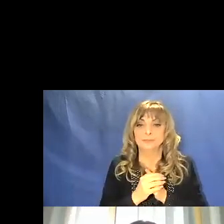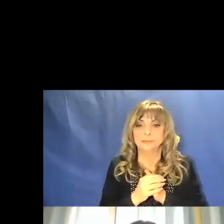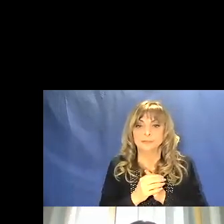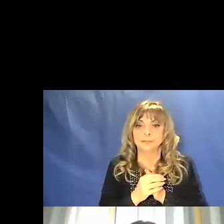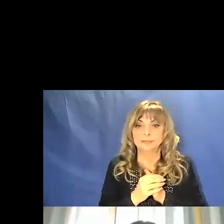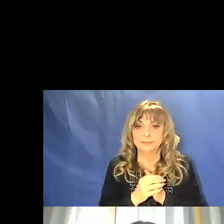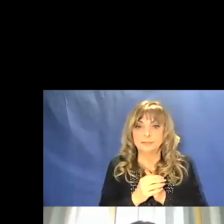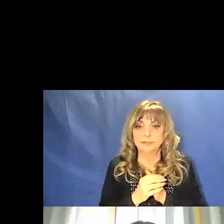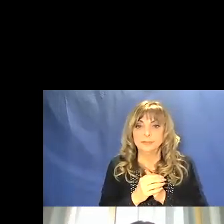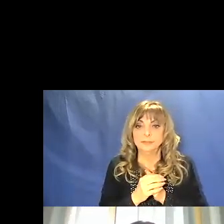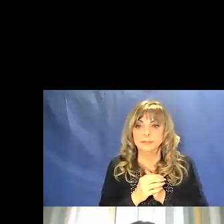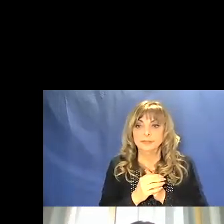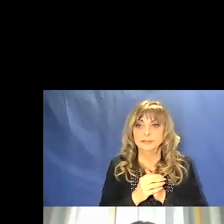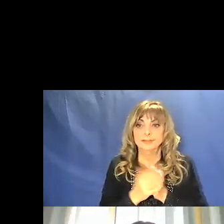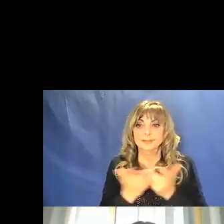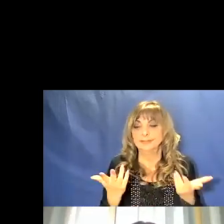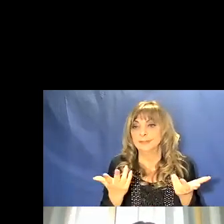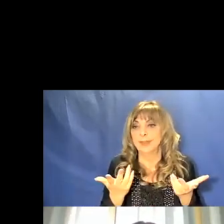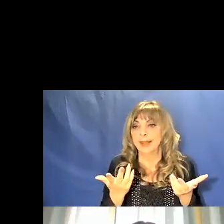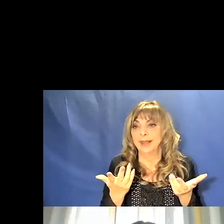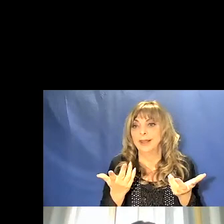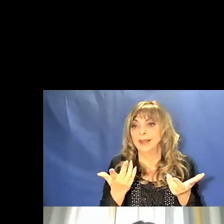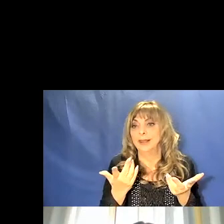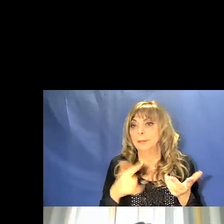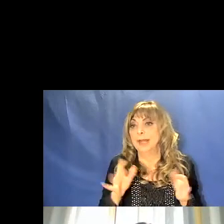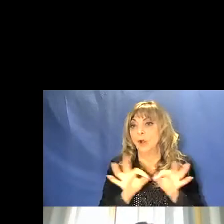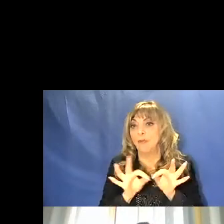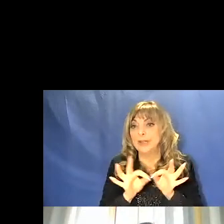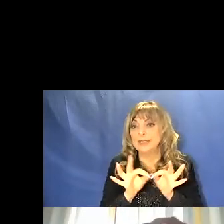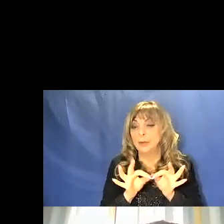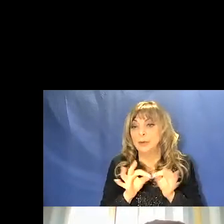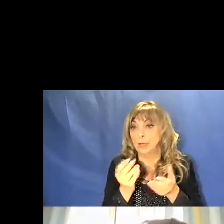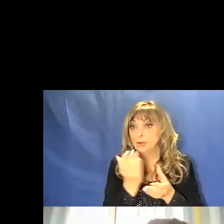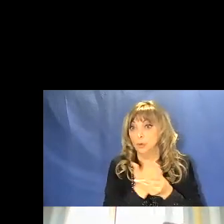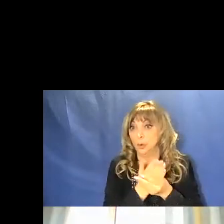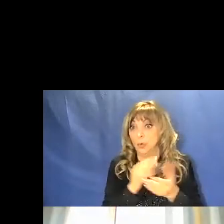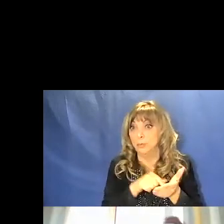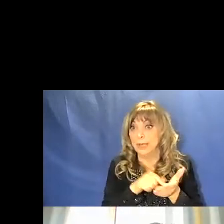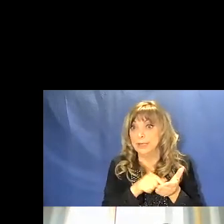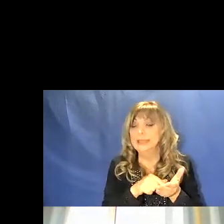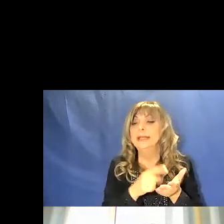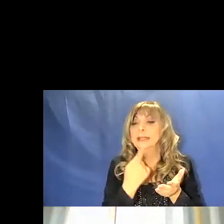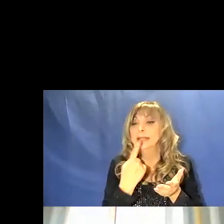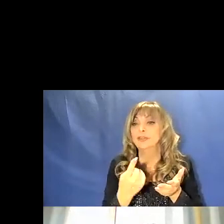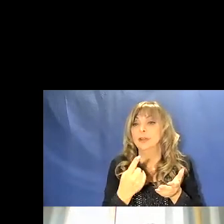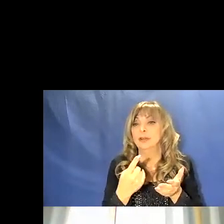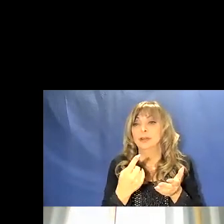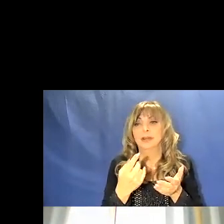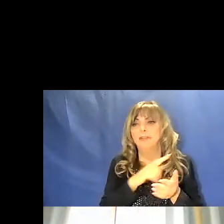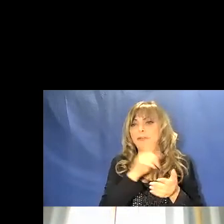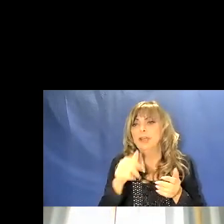e che per convenzione stando anche ai documenti si fa terminare intorno a